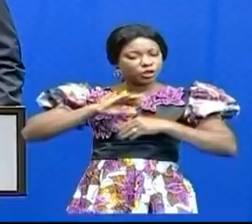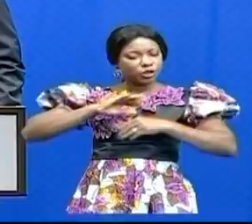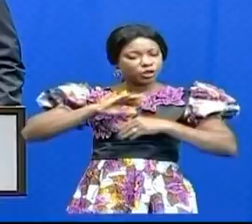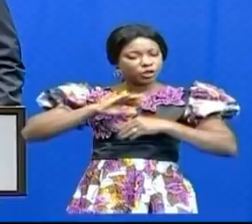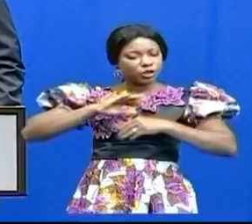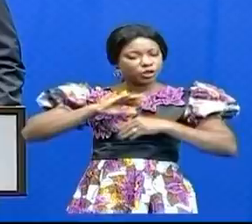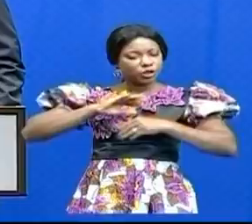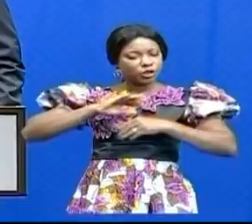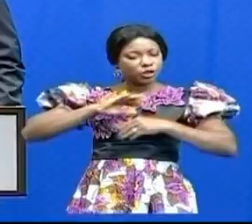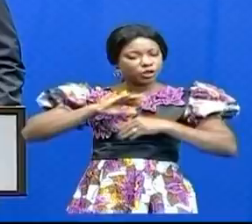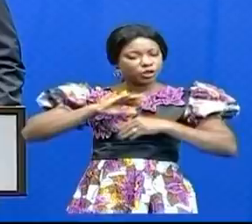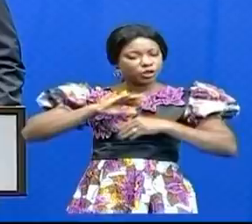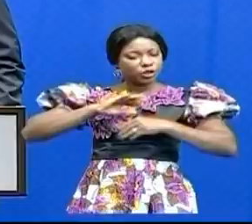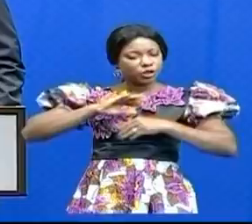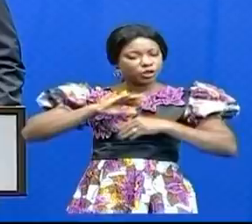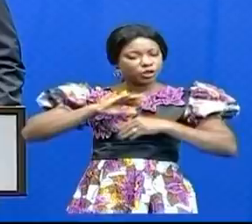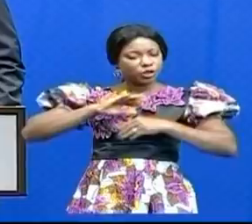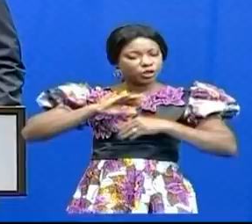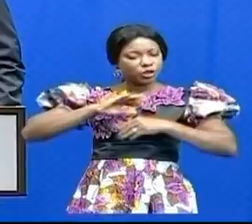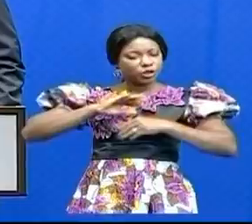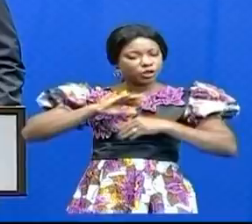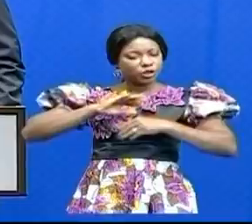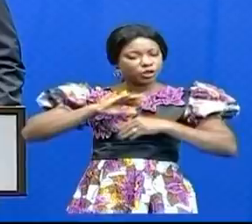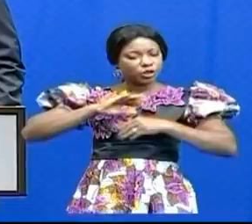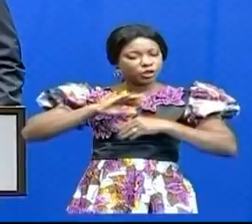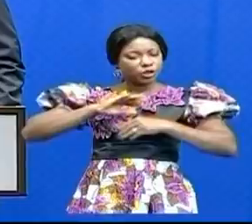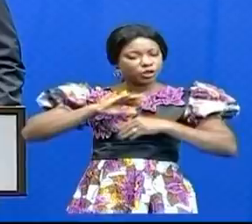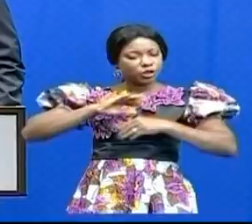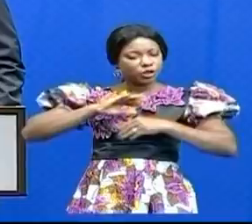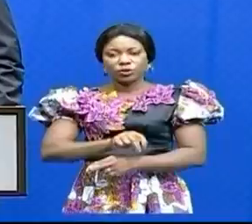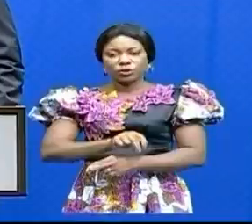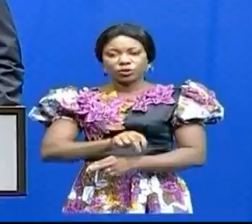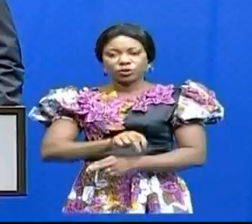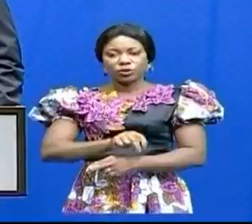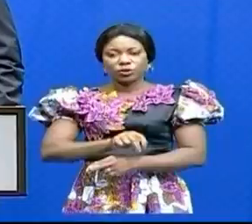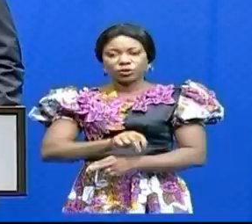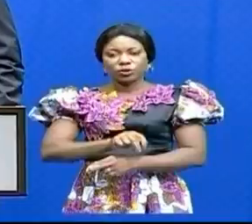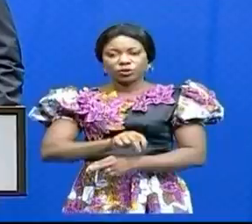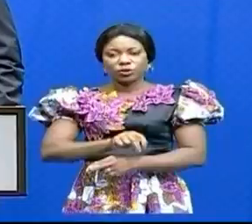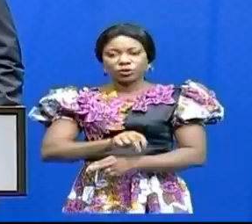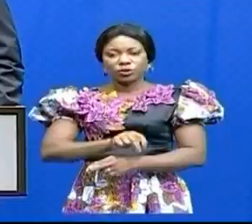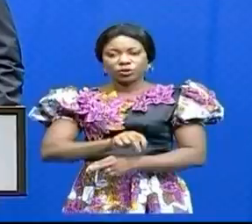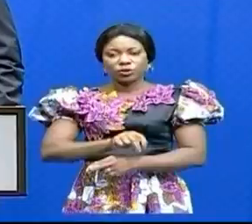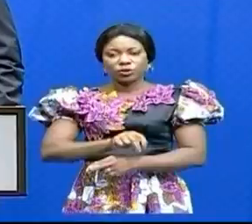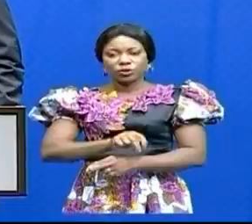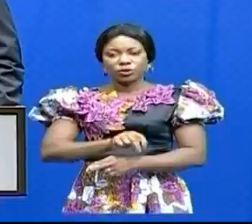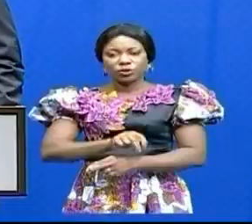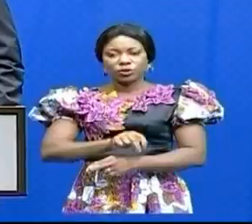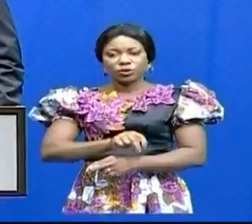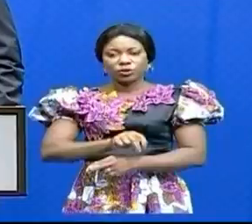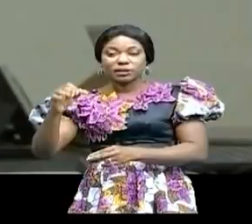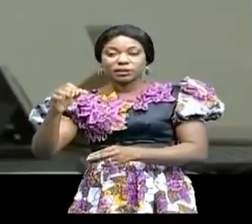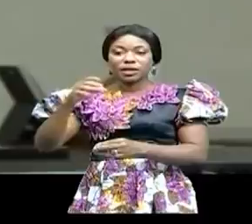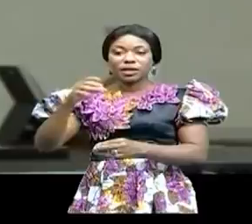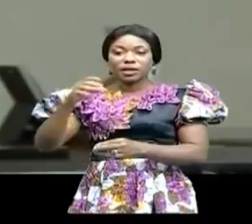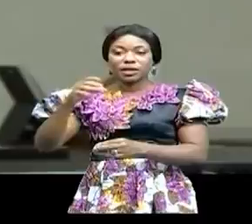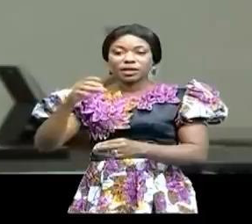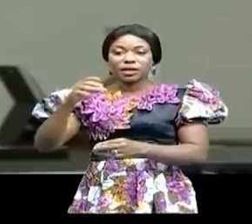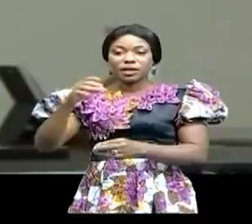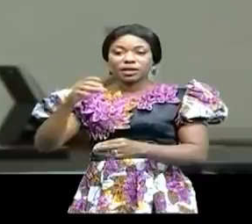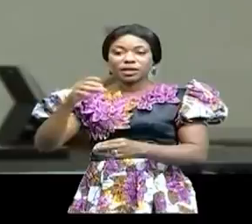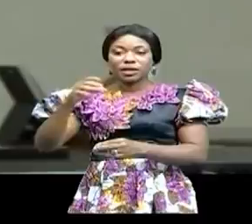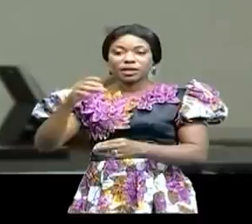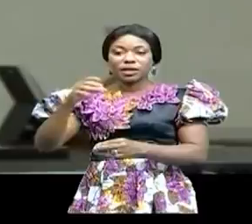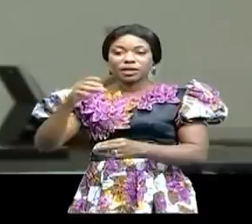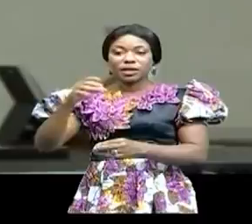Rapport de mission effectué à Pau, Paris et Dubaï. Le ministre de l'intégration régionale et francophonie a